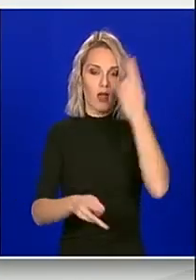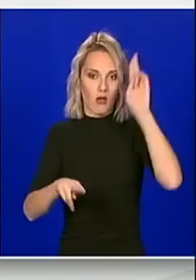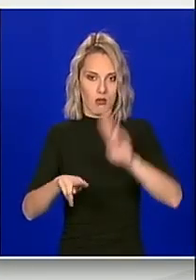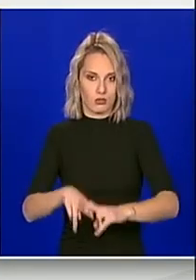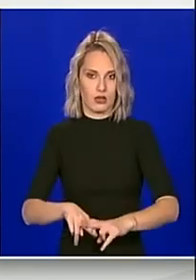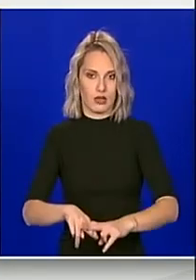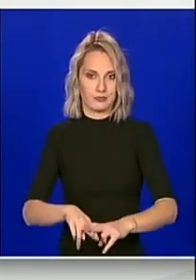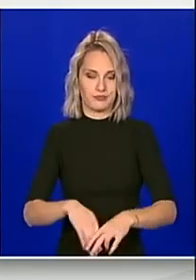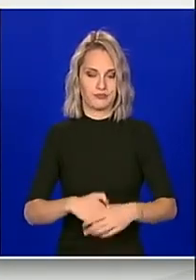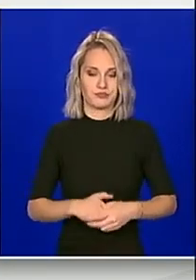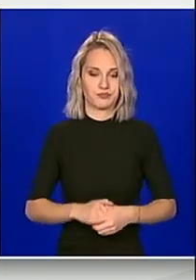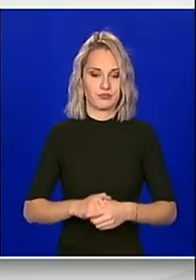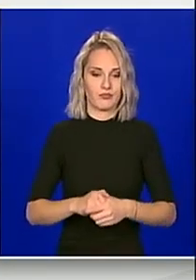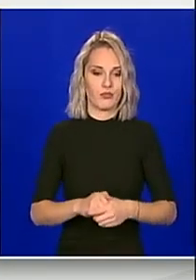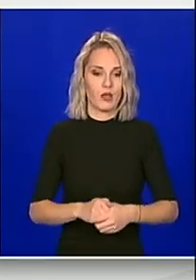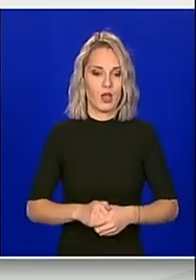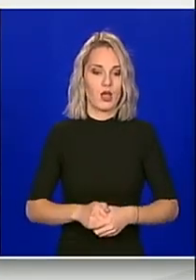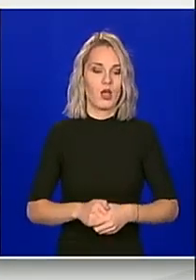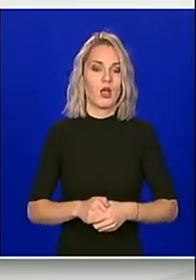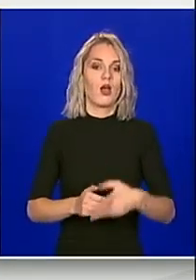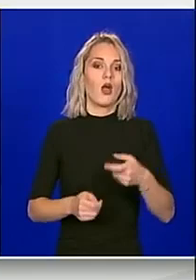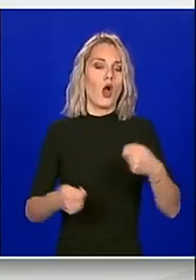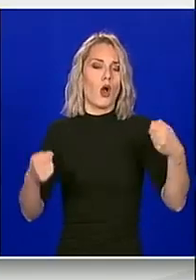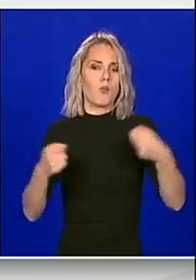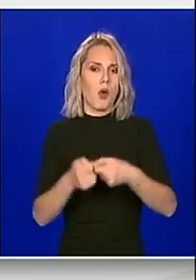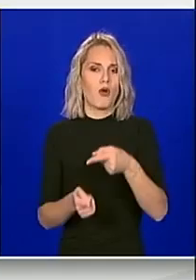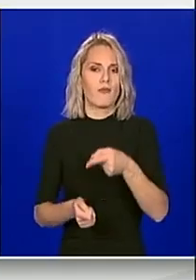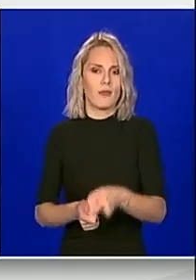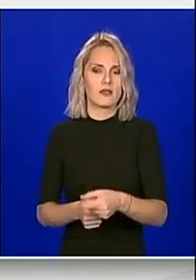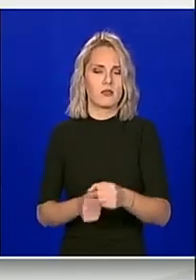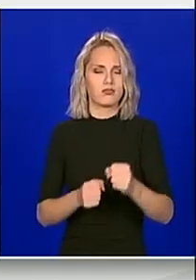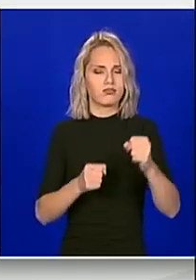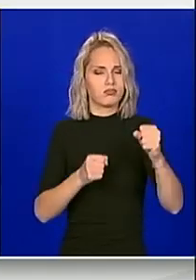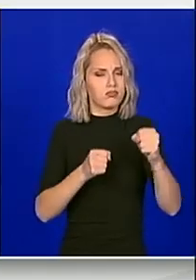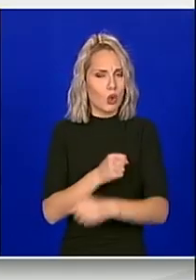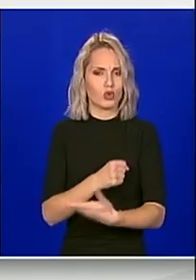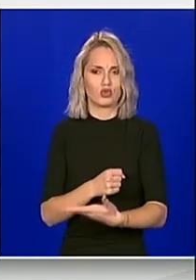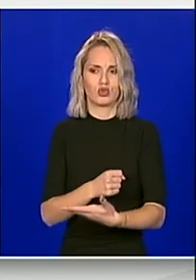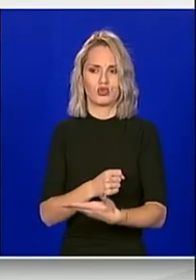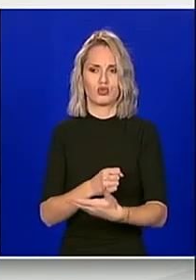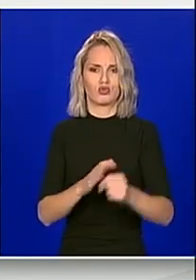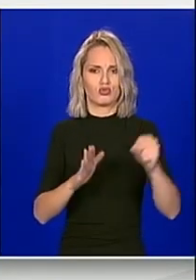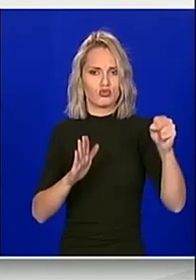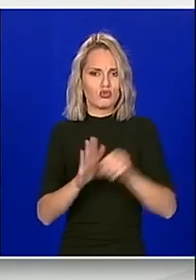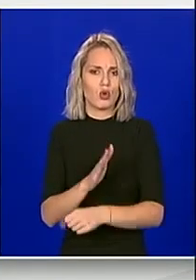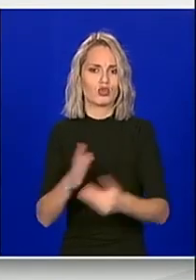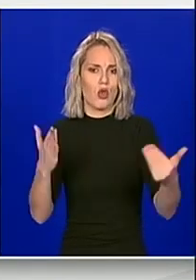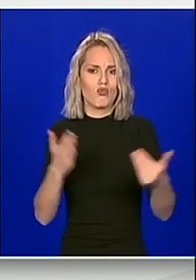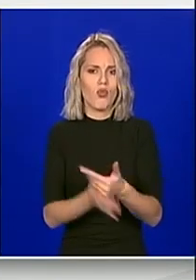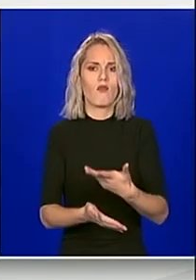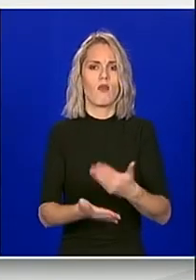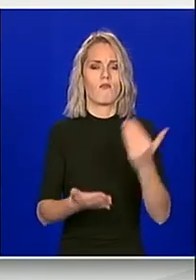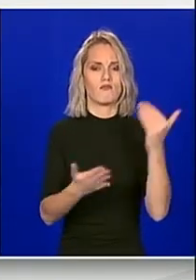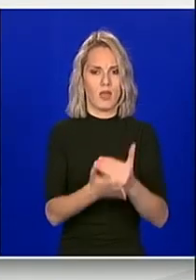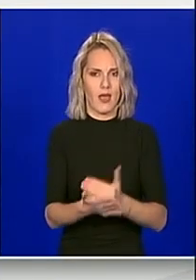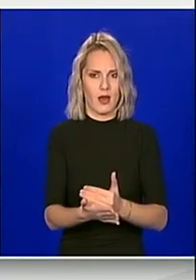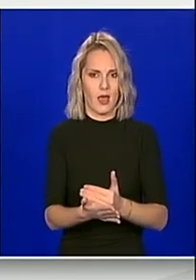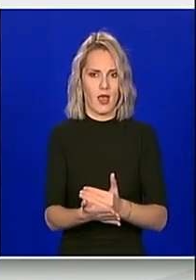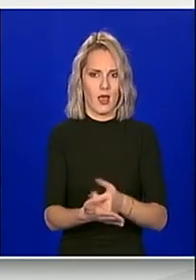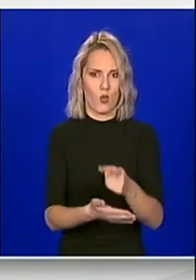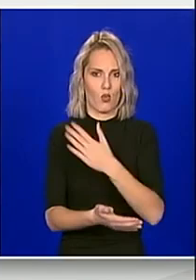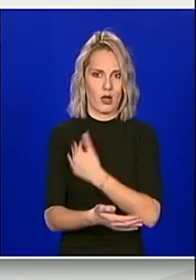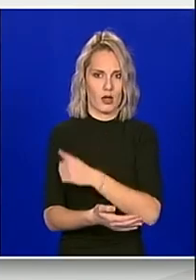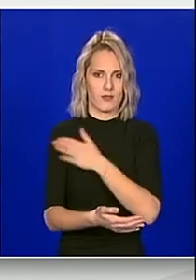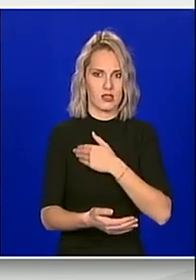vezanih za pooštravanje, odnosno uvođenje dodatnih nužnih epidemioloških mjera u